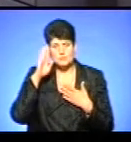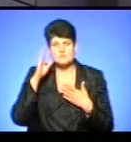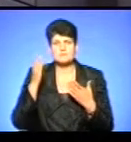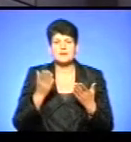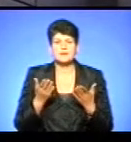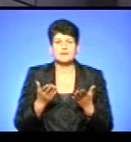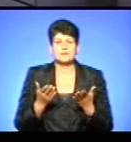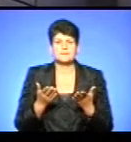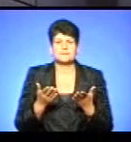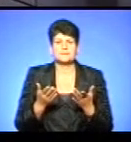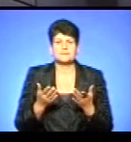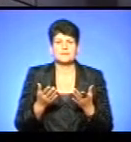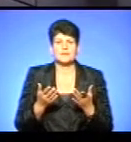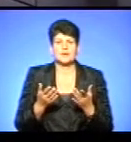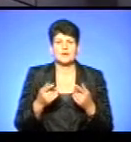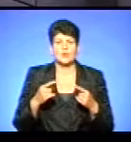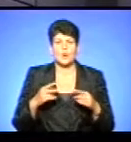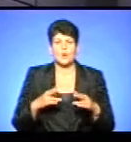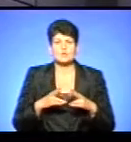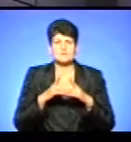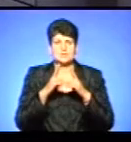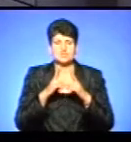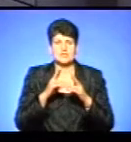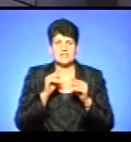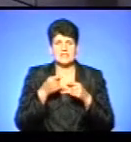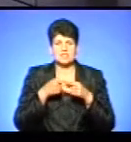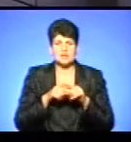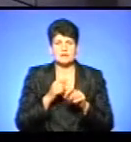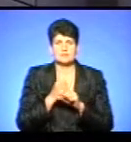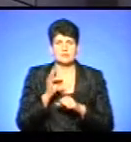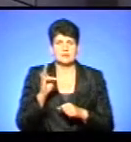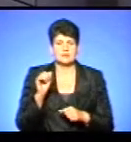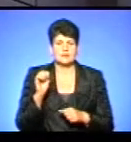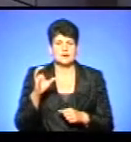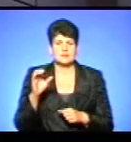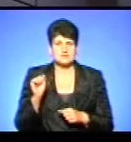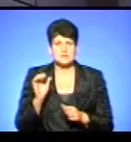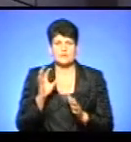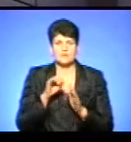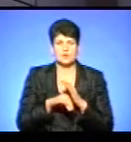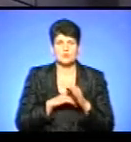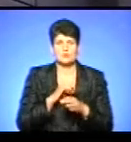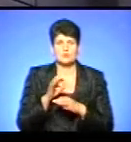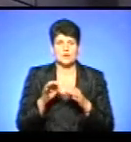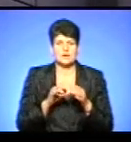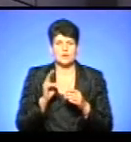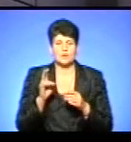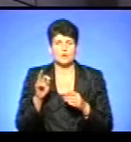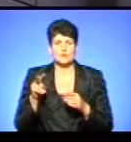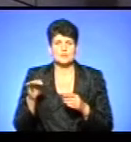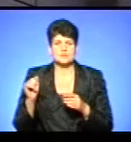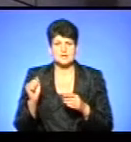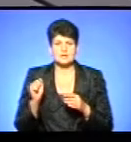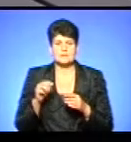космічний інженер, він там працює в НАСА, він там навіть входить в проект по колонізації Марсу, він там